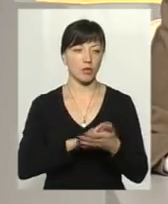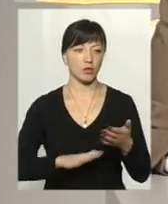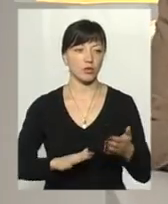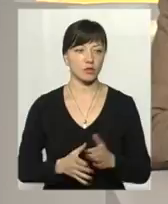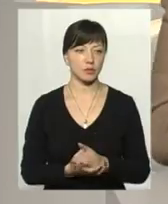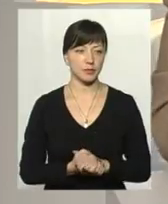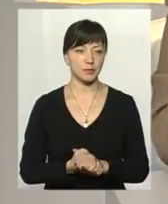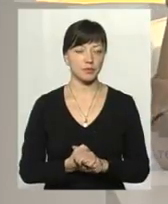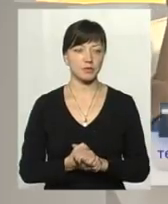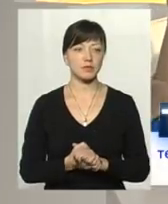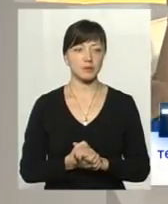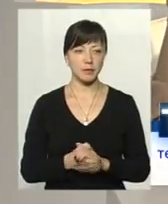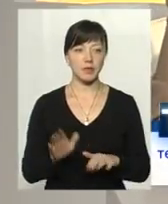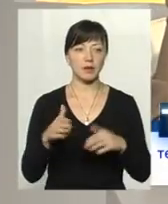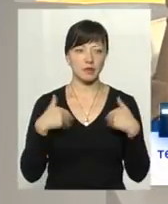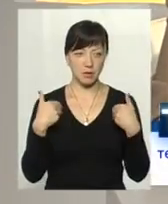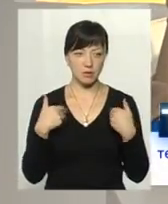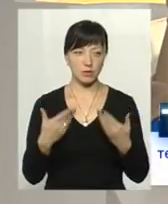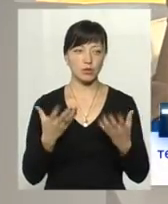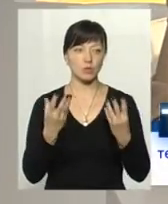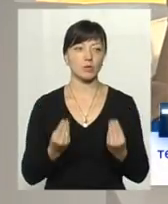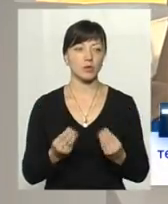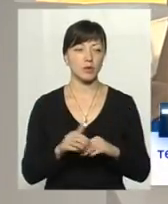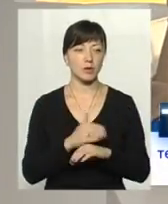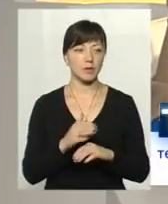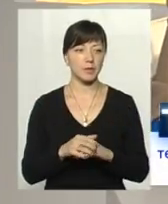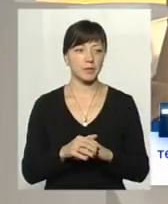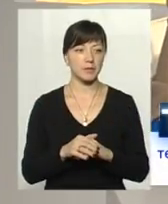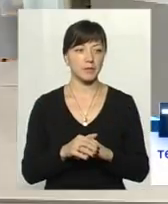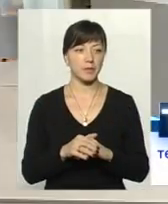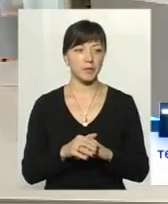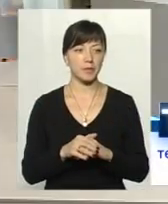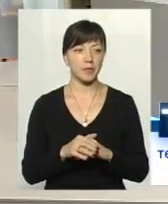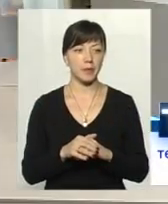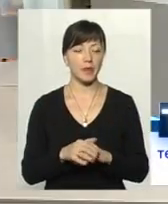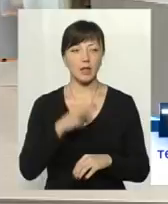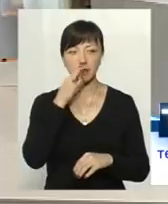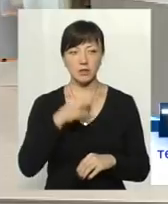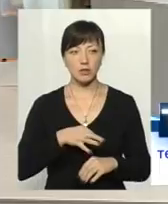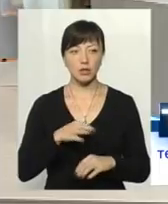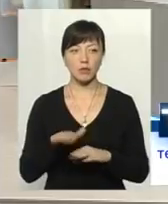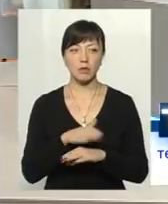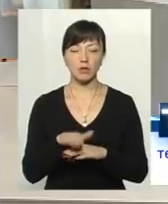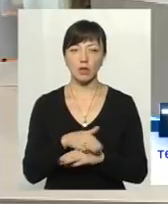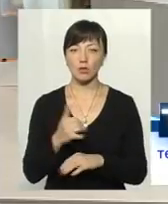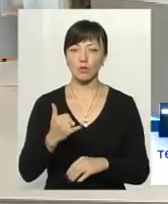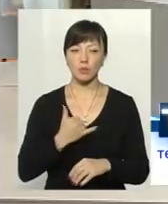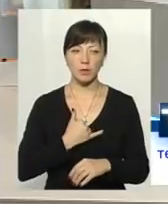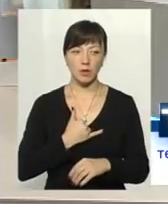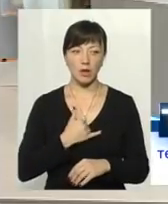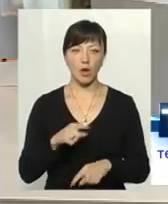продовжимо. Прошу, говоріть вас в ефірі. Доброго дня. Добрый день. Скажіть, будь ласка, моя